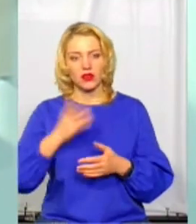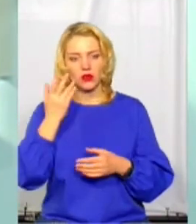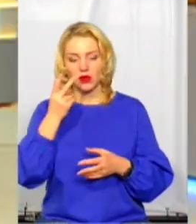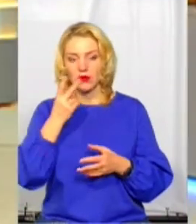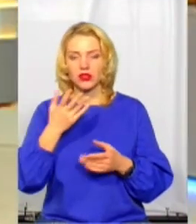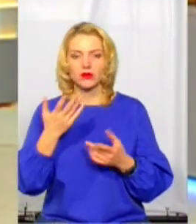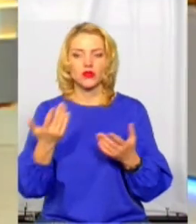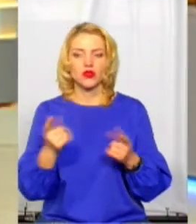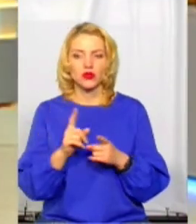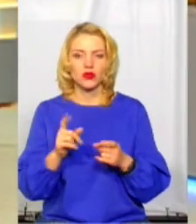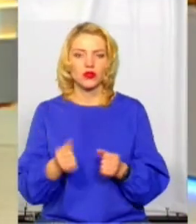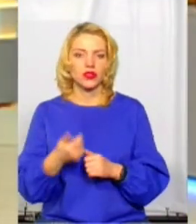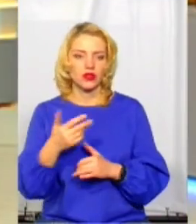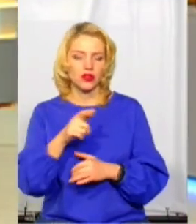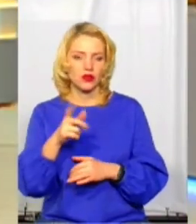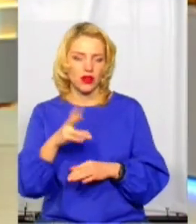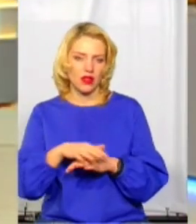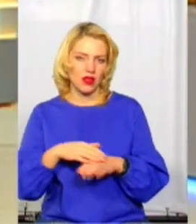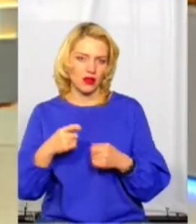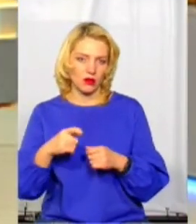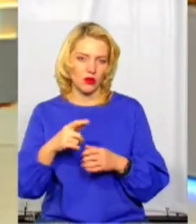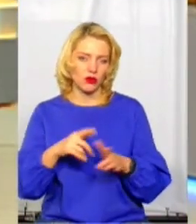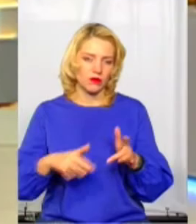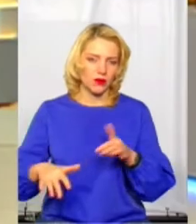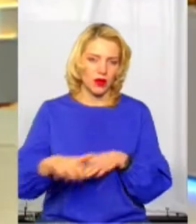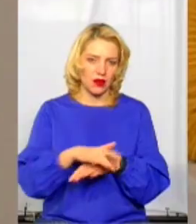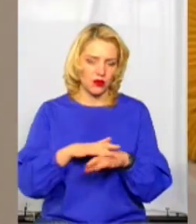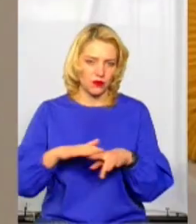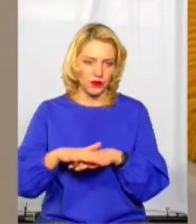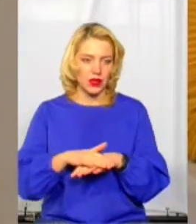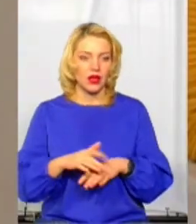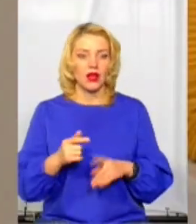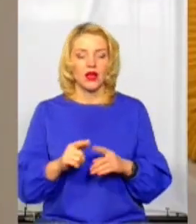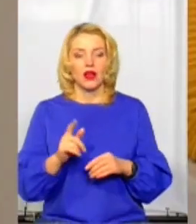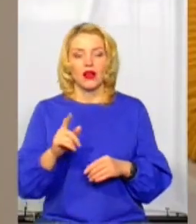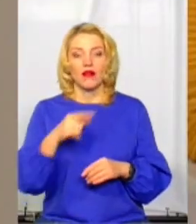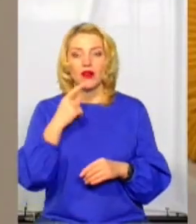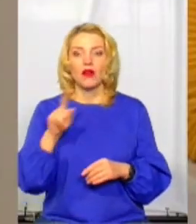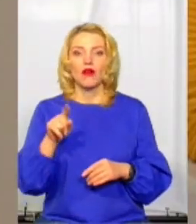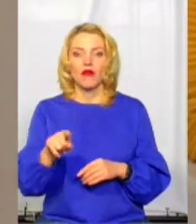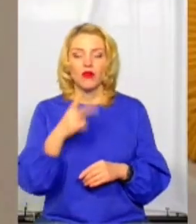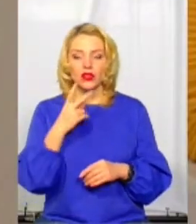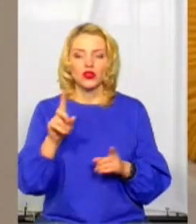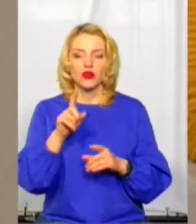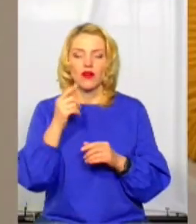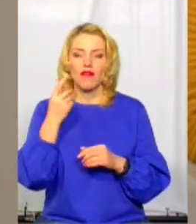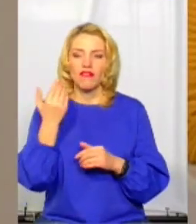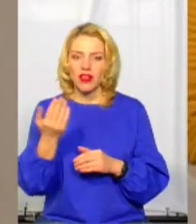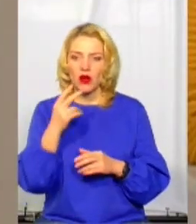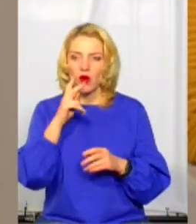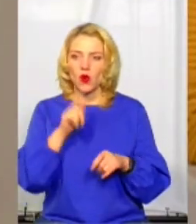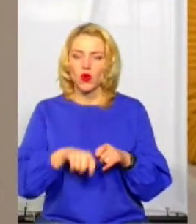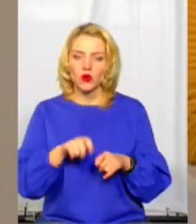кількість людей на ярмарку збільшується. Хотіво вас уточнити, от ви кажете, що контролюєте, щоб не вживали алкоголь десь там, да?